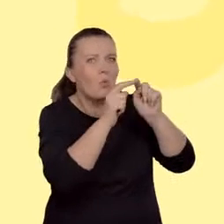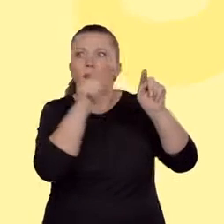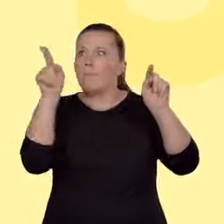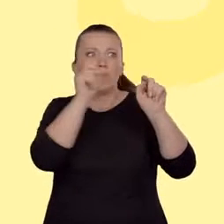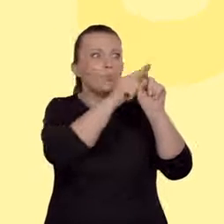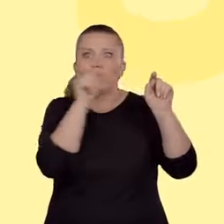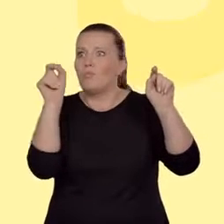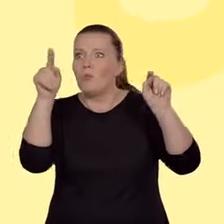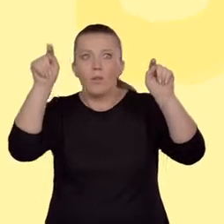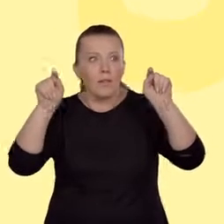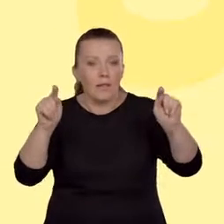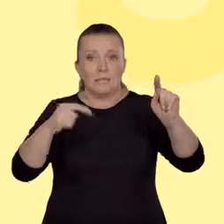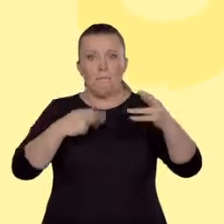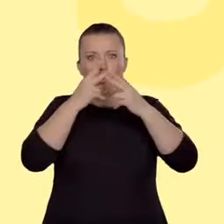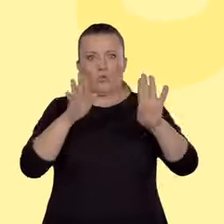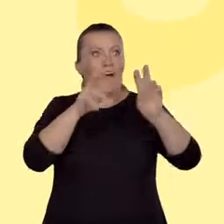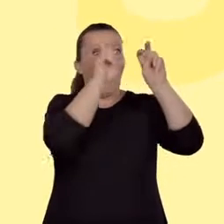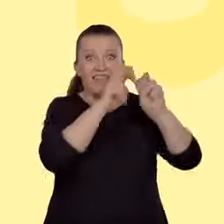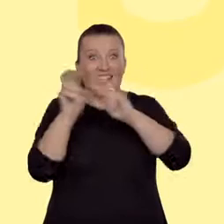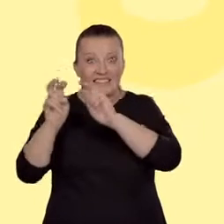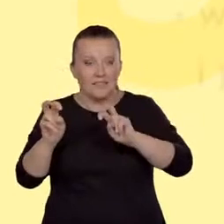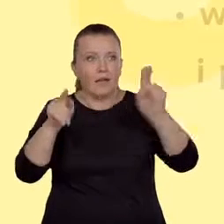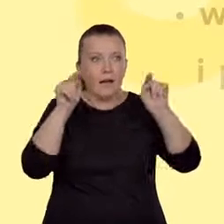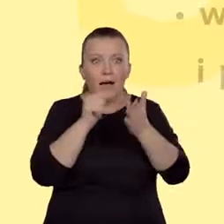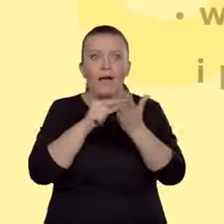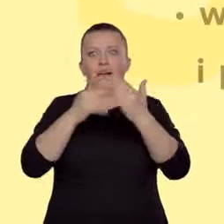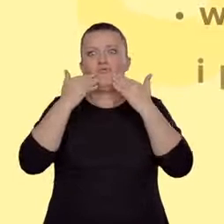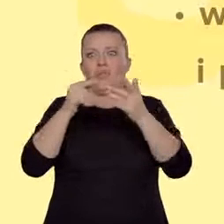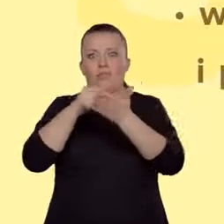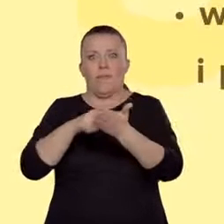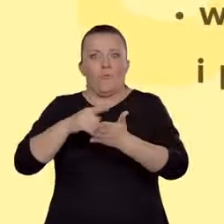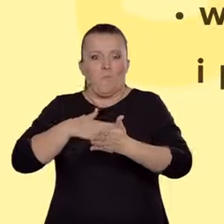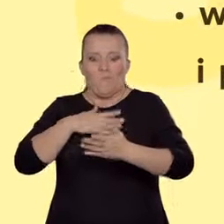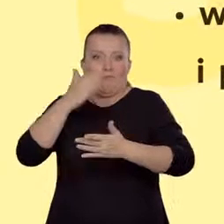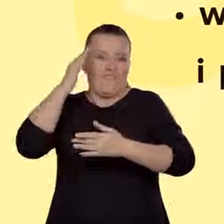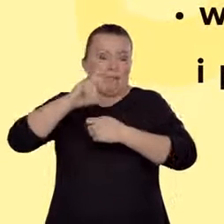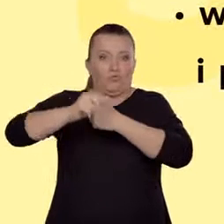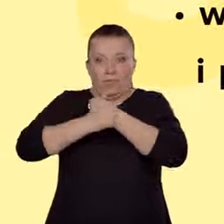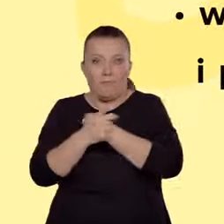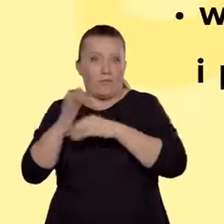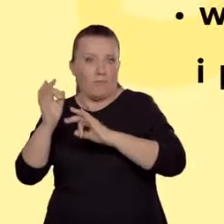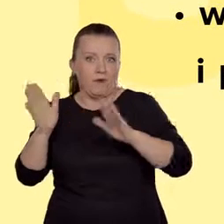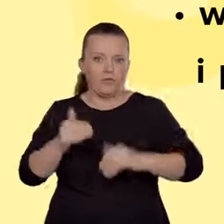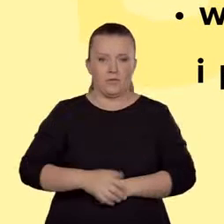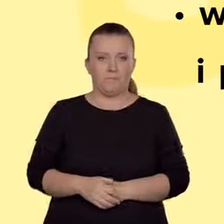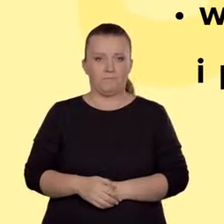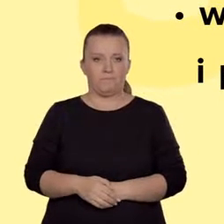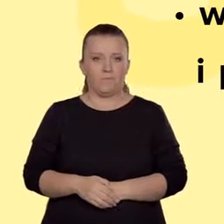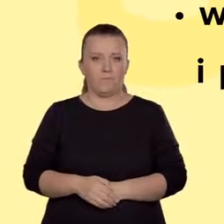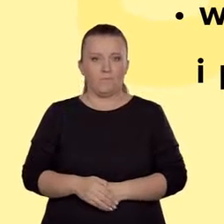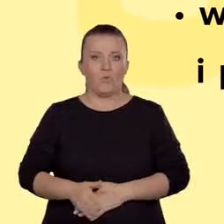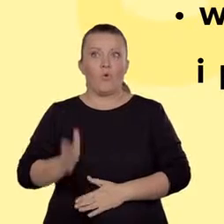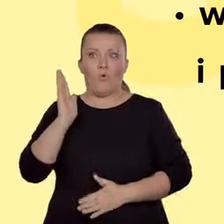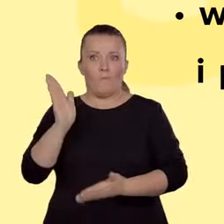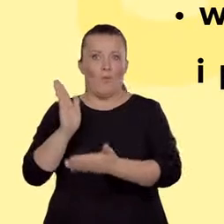interpretacyjną i ją uzasadniającą. I wreszcie weryfikujemy płaszczyzny porównania. Czy to, co intuicyjnie zostało wskazane,